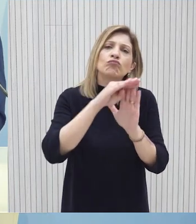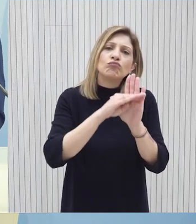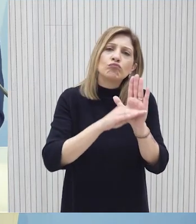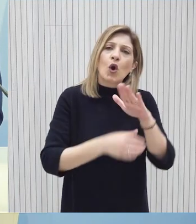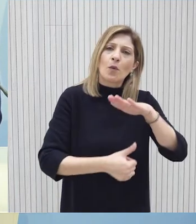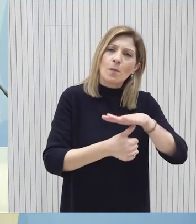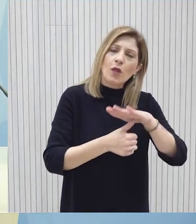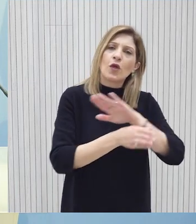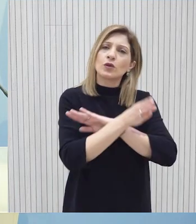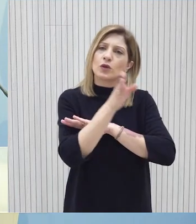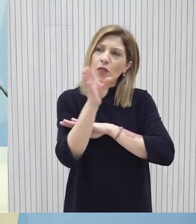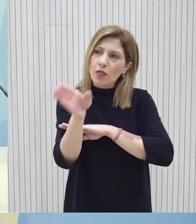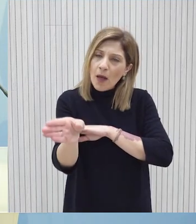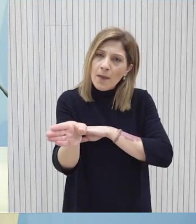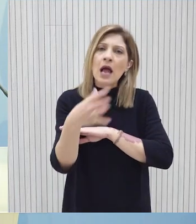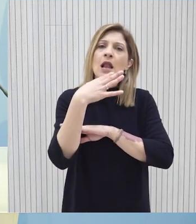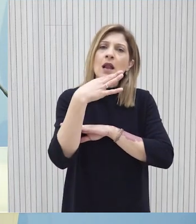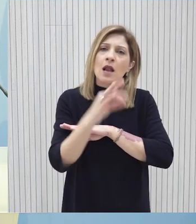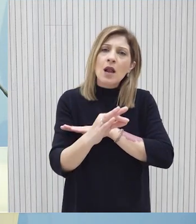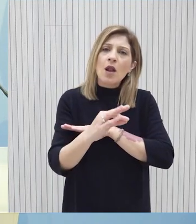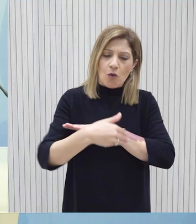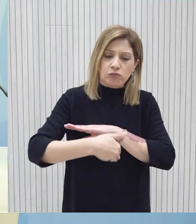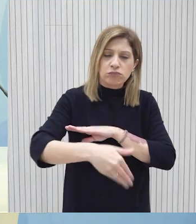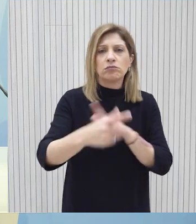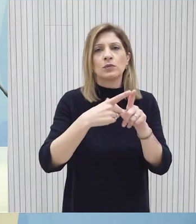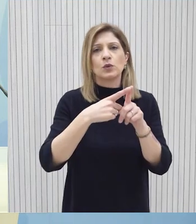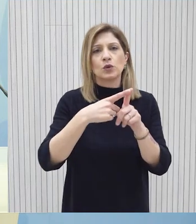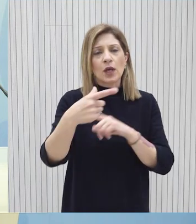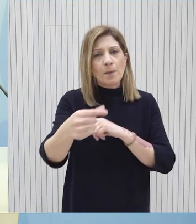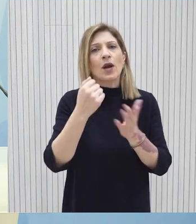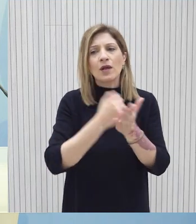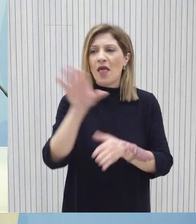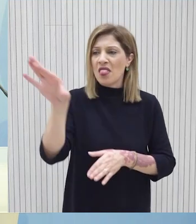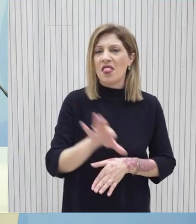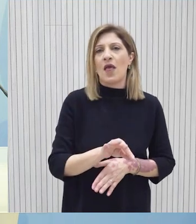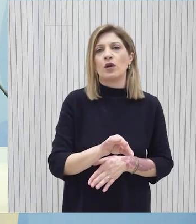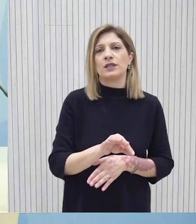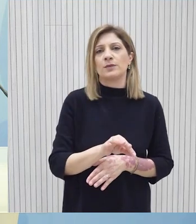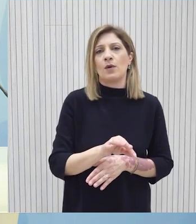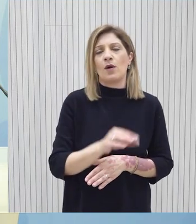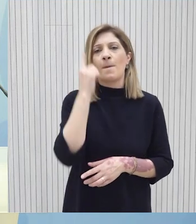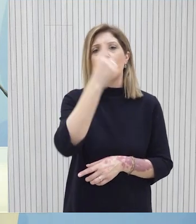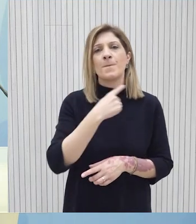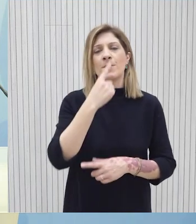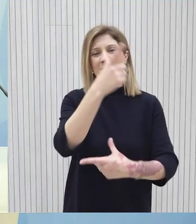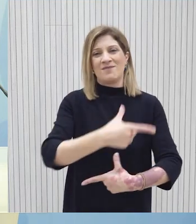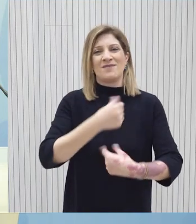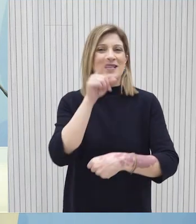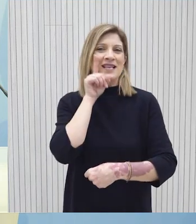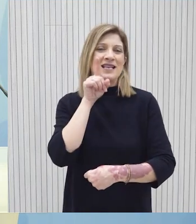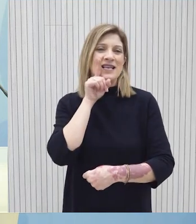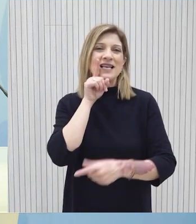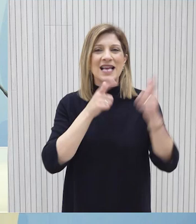Δημοκρατίας αντιλαμβάνε στενόψη και των εξελίξεων στο Κυπριακό μετά και τον διορισμό της προσωπικής απεσταλμένης του Γενικού